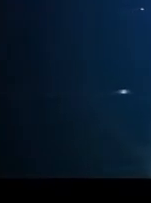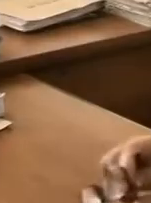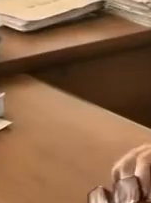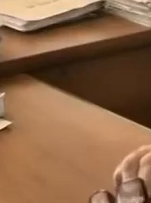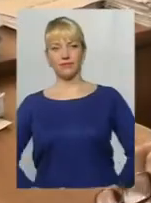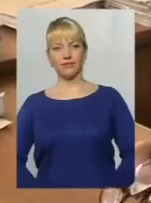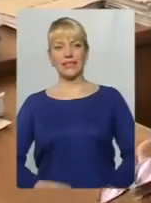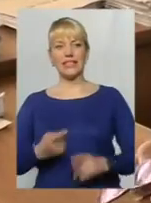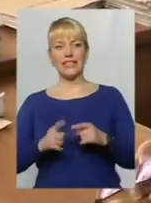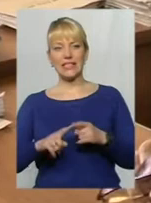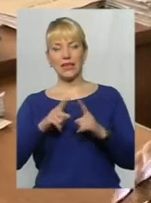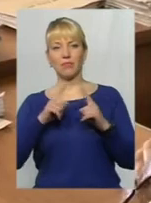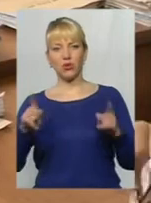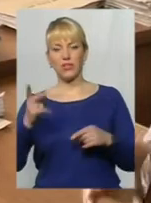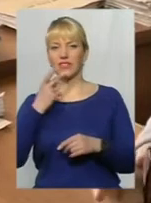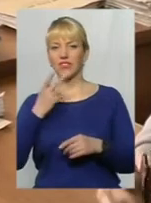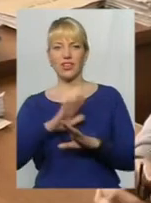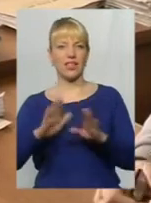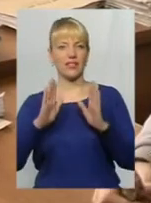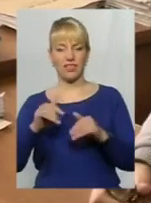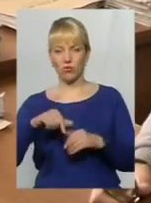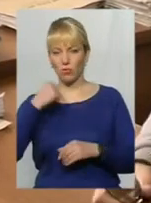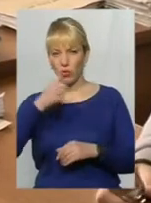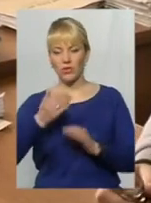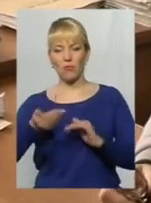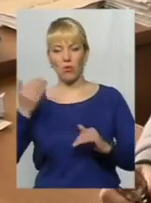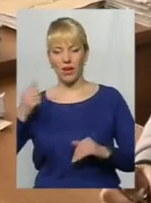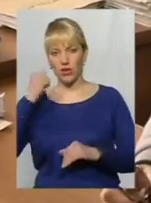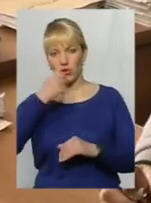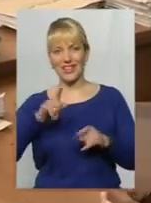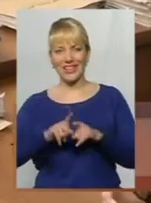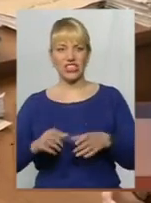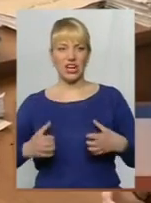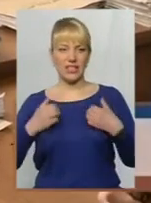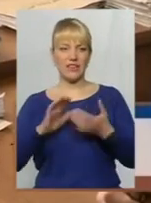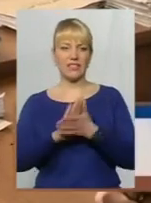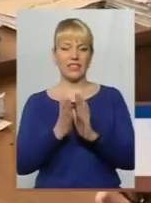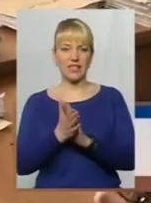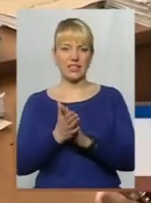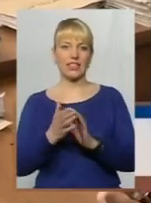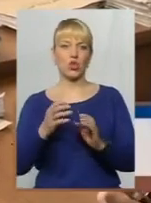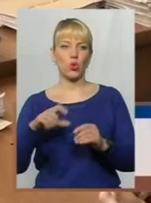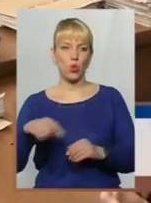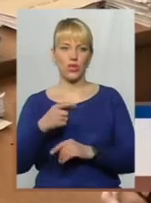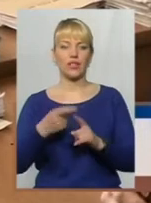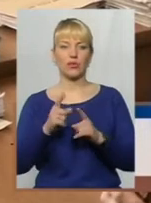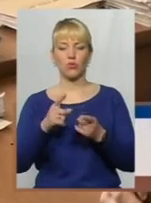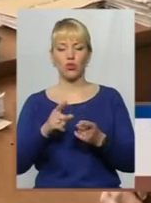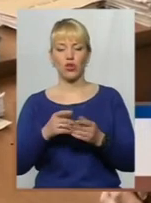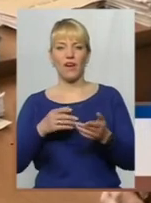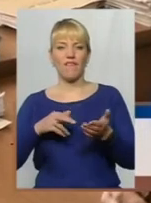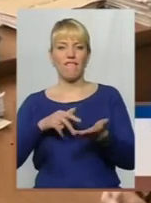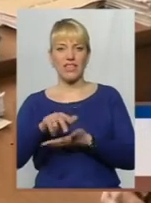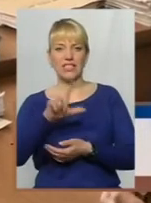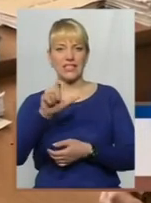В цей період завжди, не тільки цього року, а попередні роки, такий жахливий стан доріг, виход з зими, перехідний період,